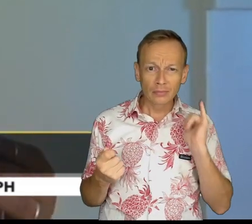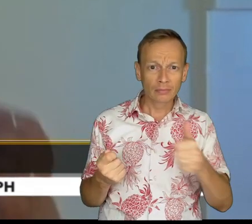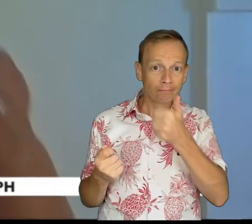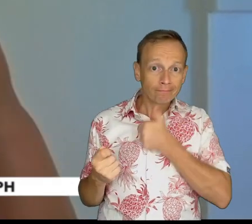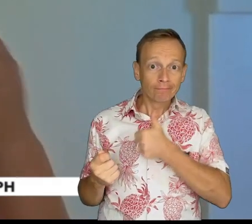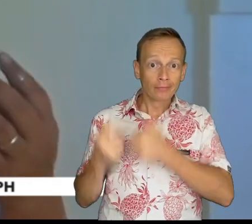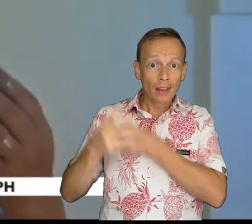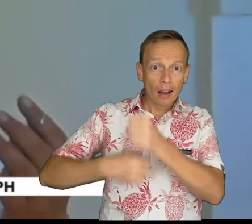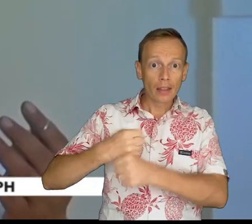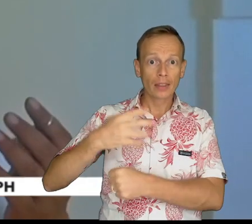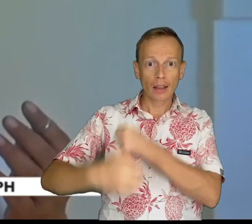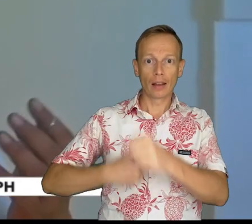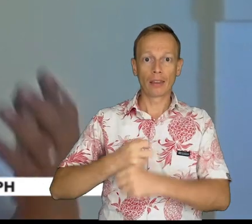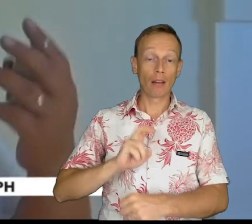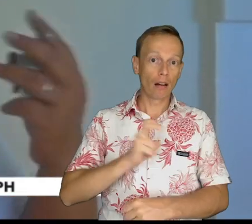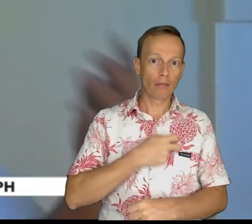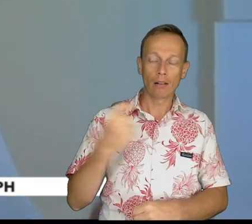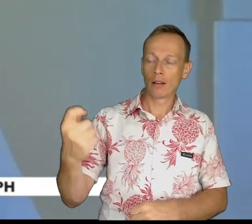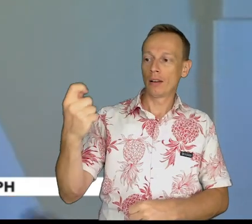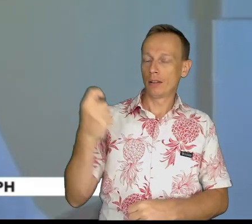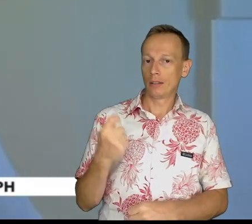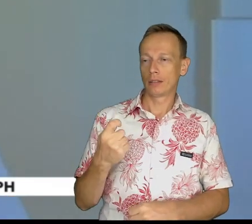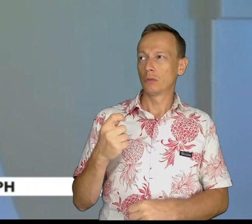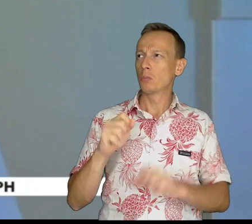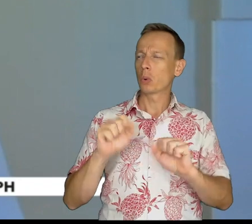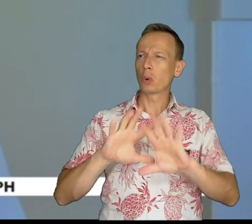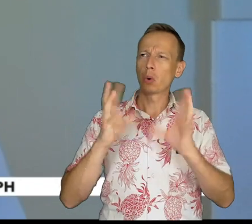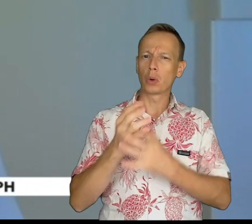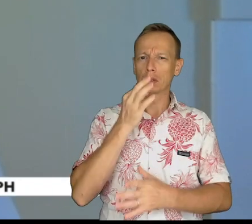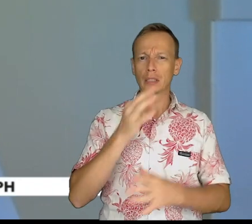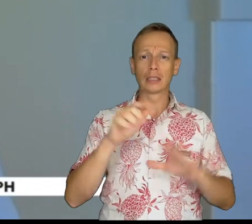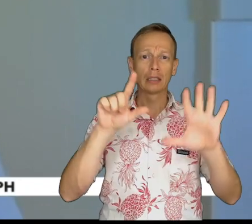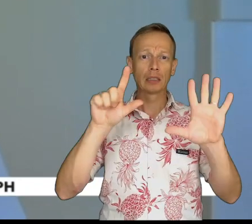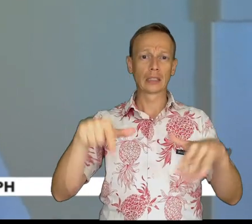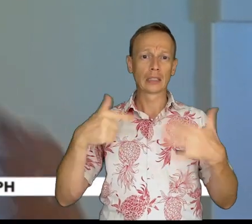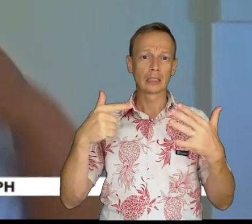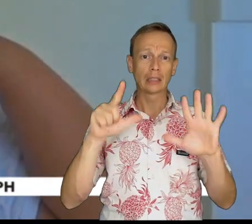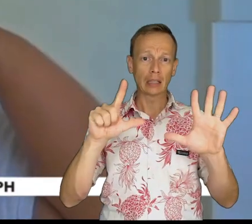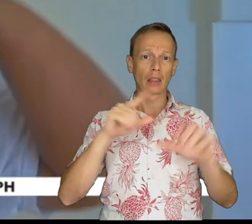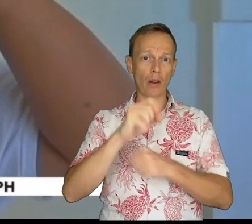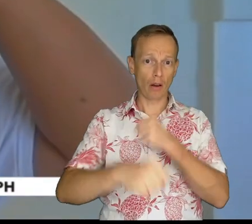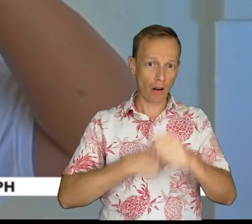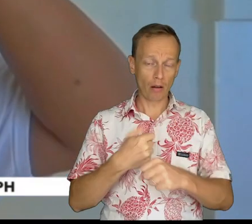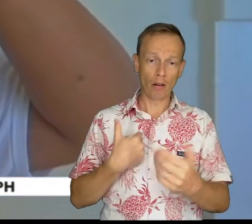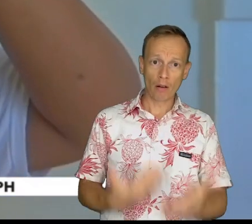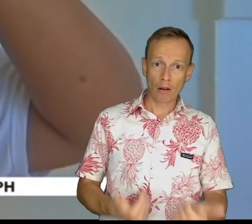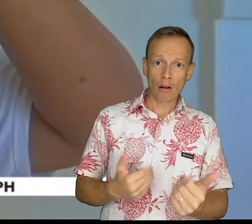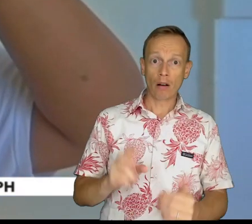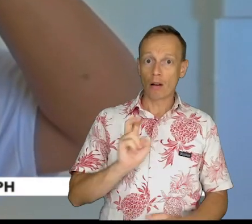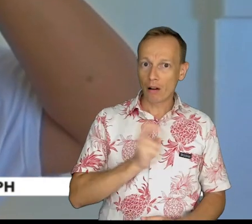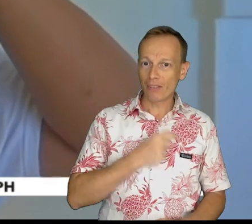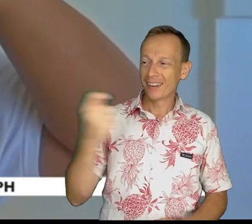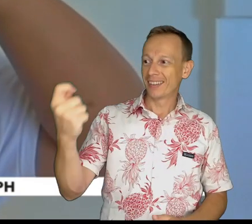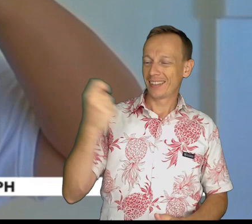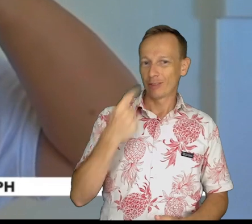pendant des années. Et ça fait au moins, en gros, ça fait sept ans que j'ai attendu ça. Et aujourd'hui